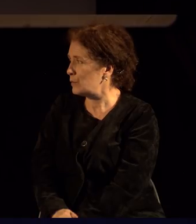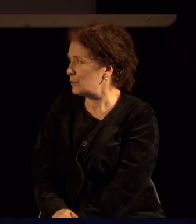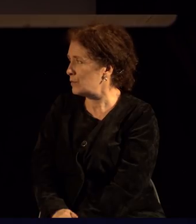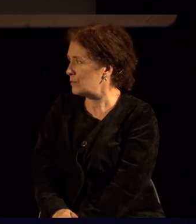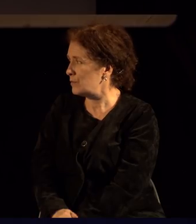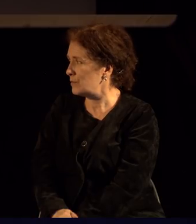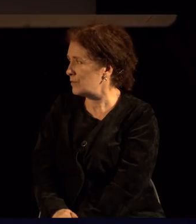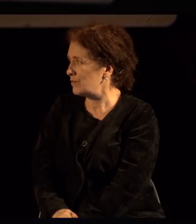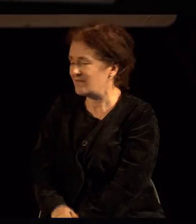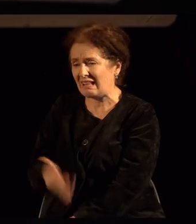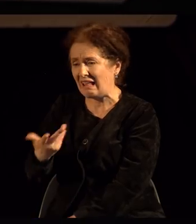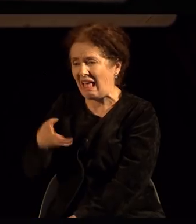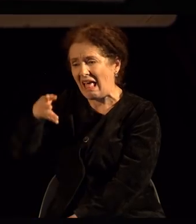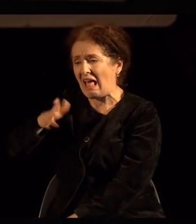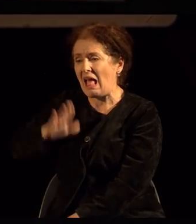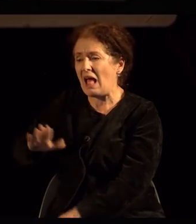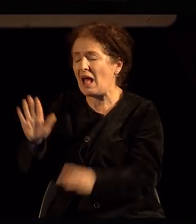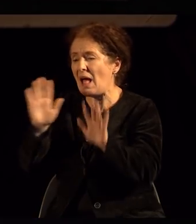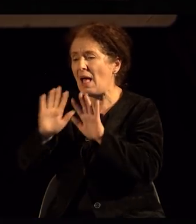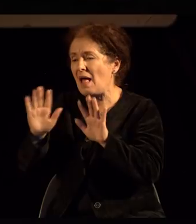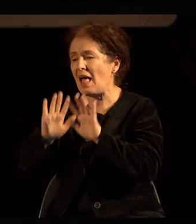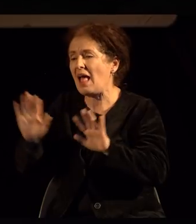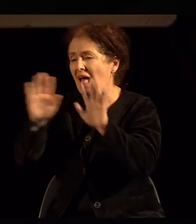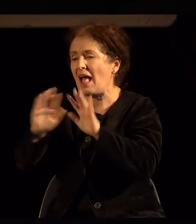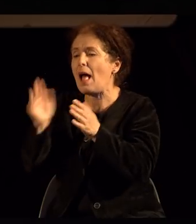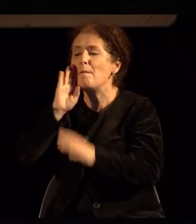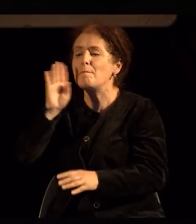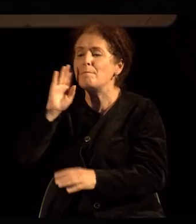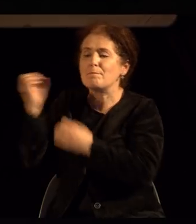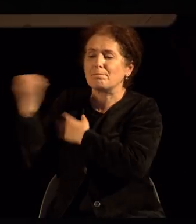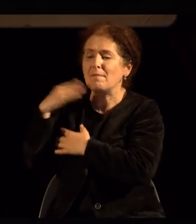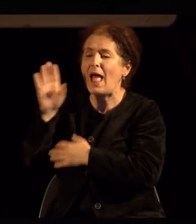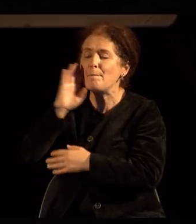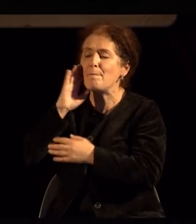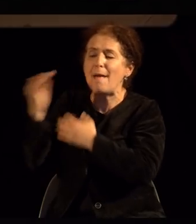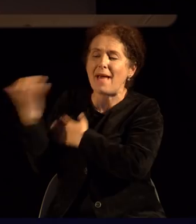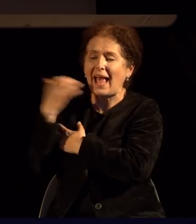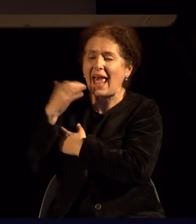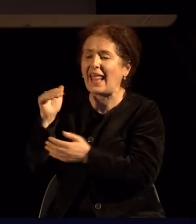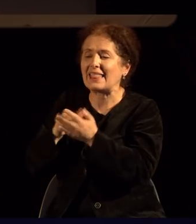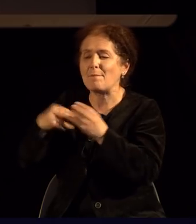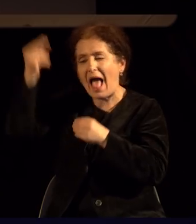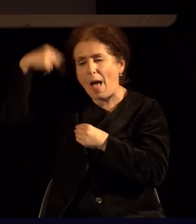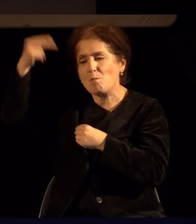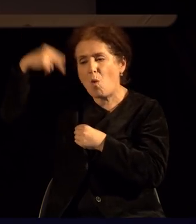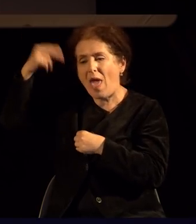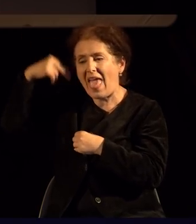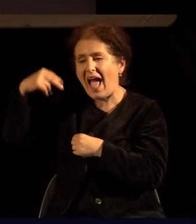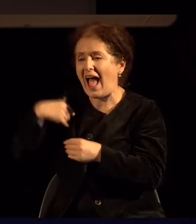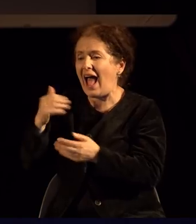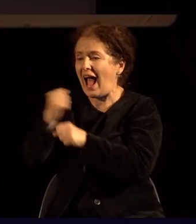да не е малце седа мајка ми цело време ми вика дека треба да се фарбам биде бидеќи веќе не ми е